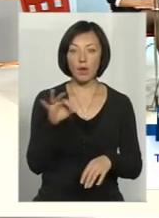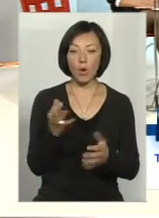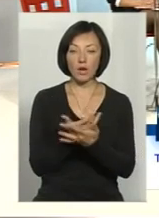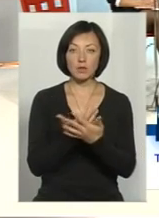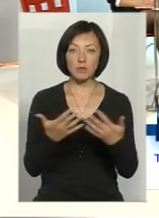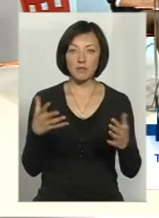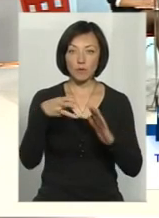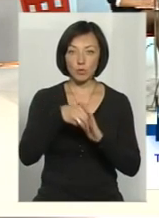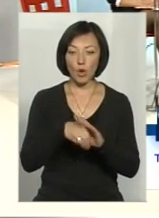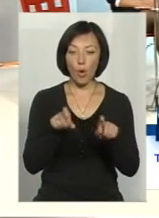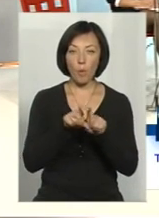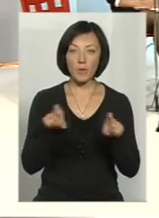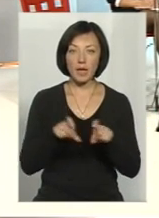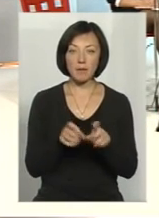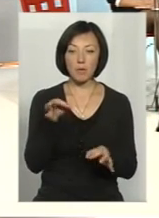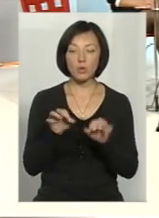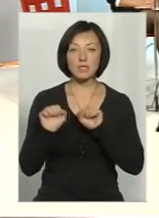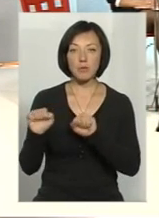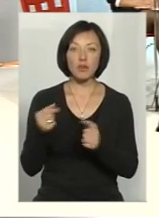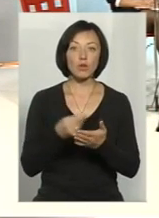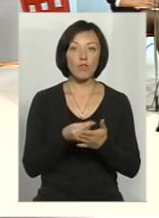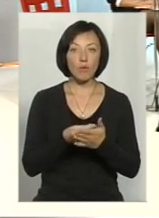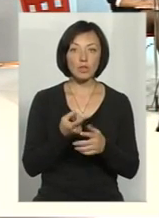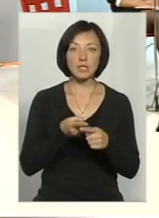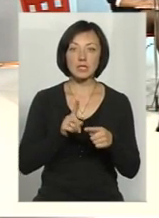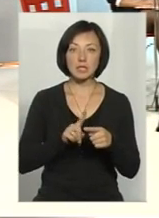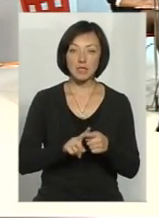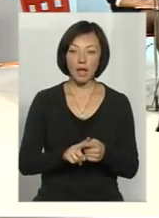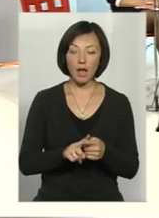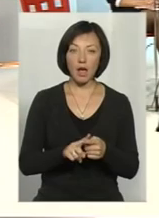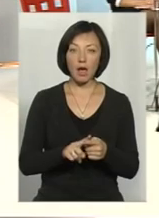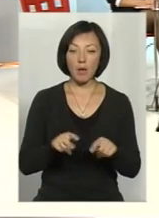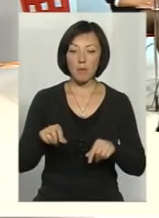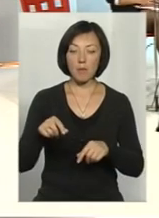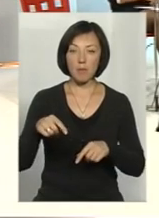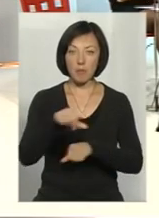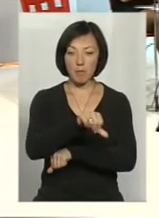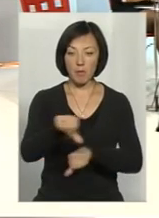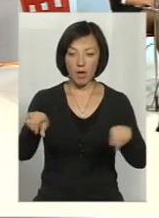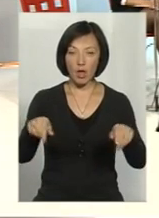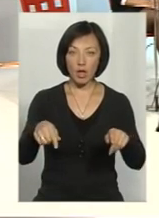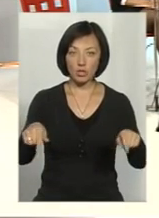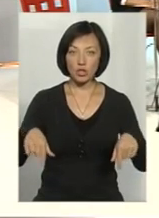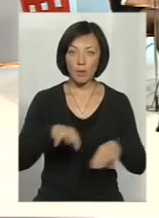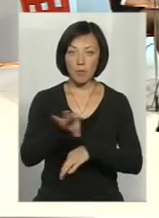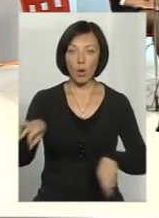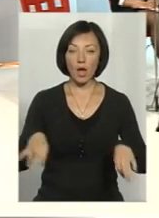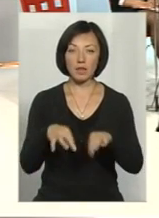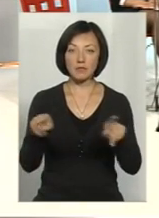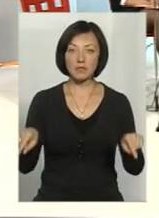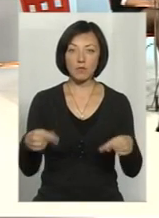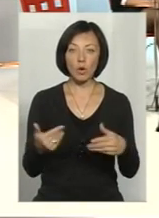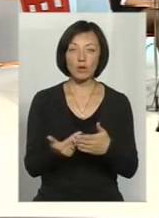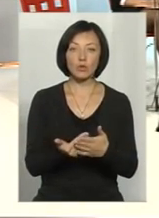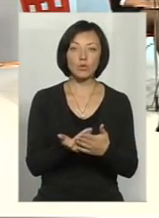тому числі і об'єктів продозаповідного фонду. А саме це винесення меж, розробка проєктів створення нових об